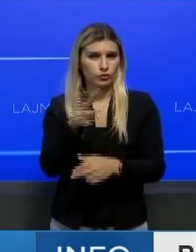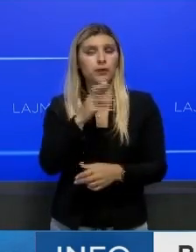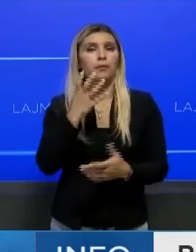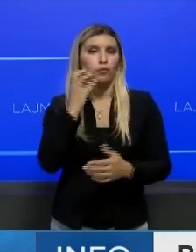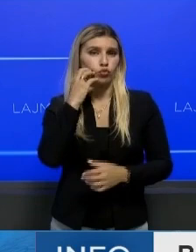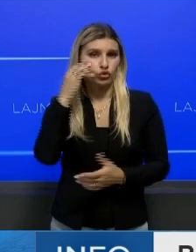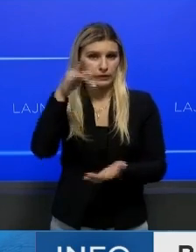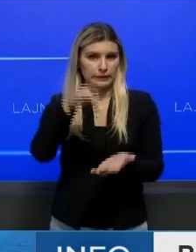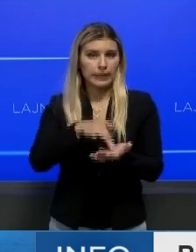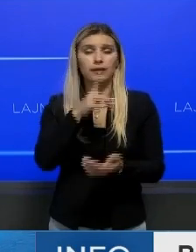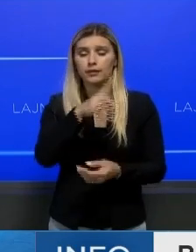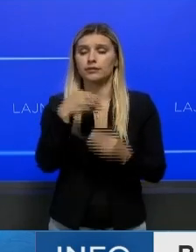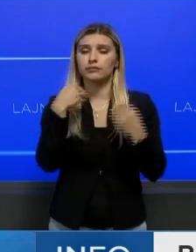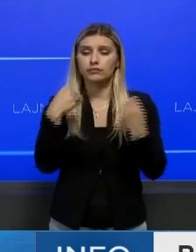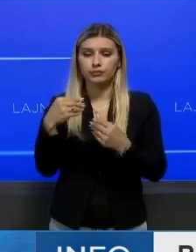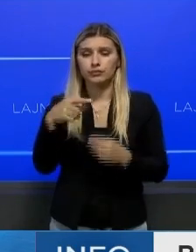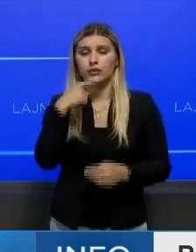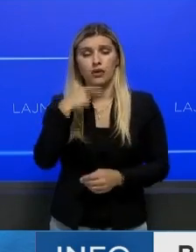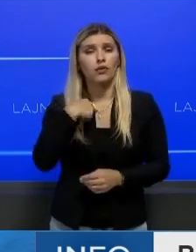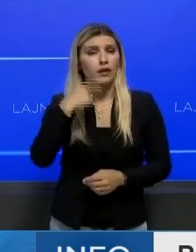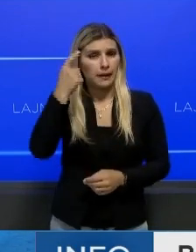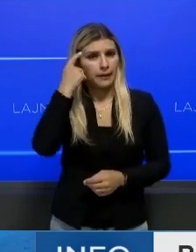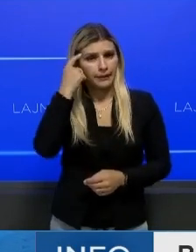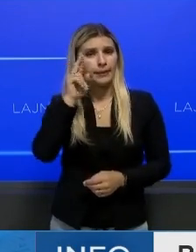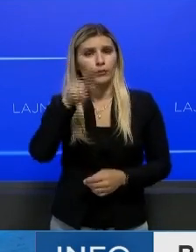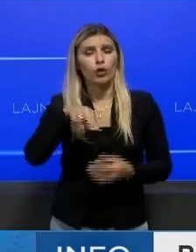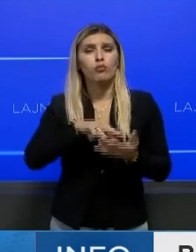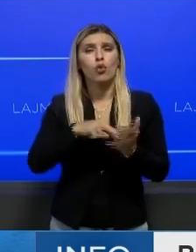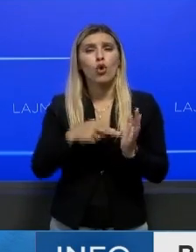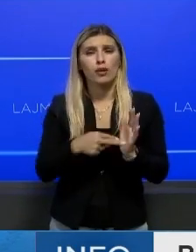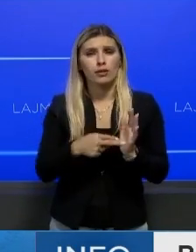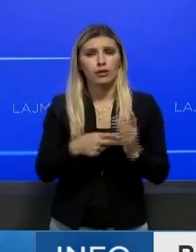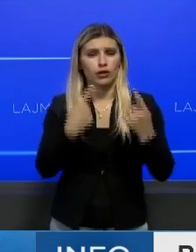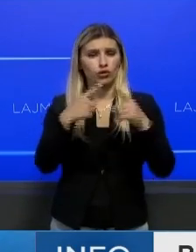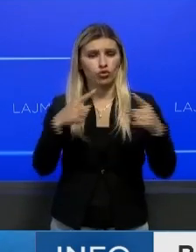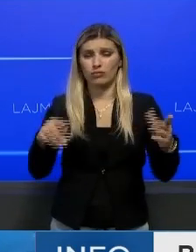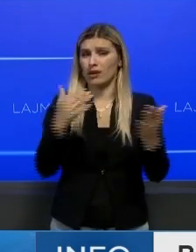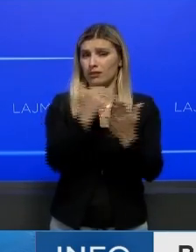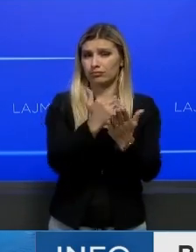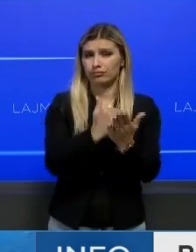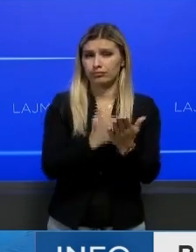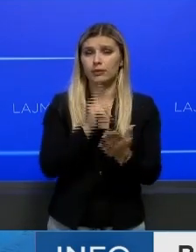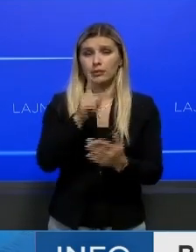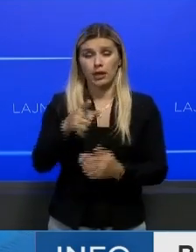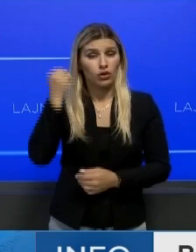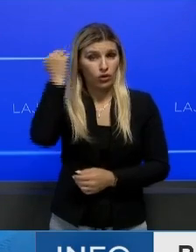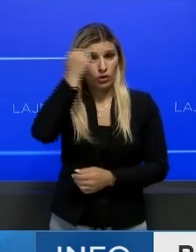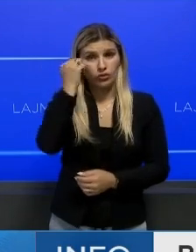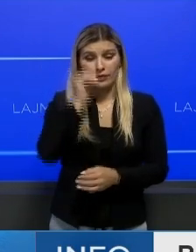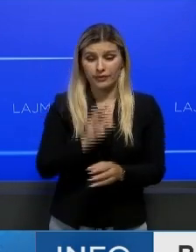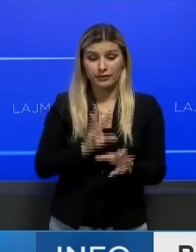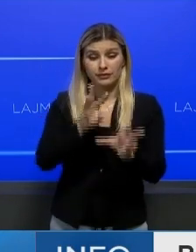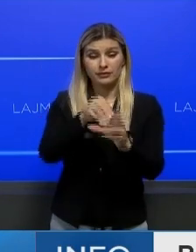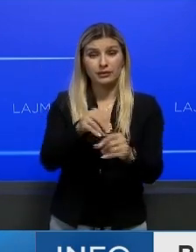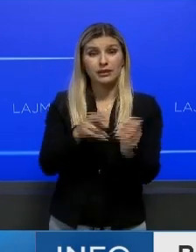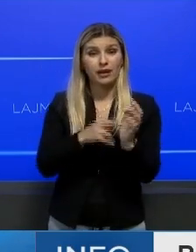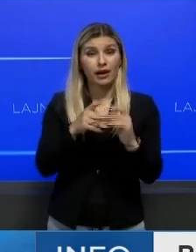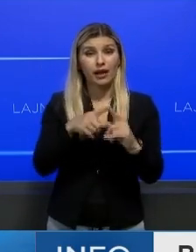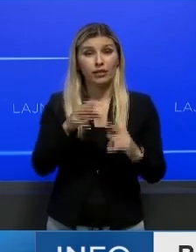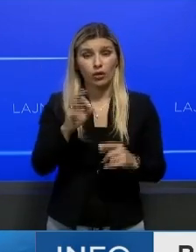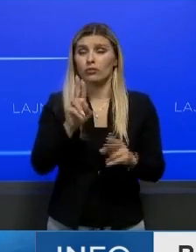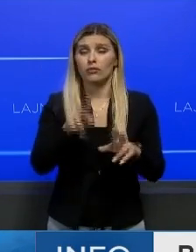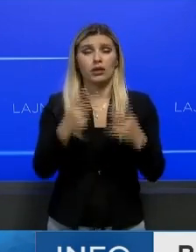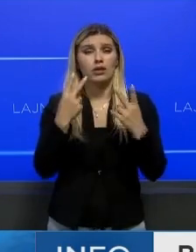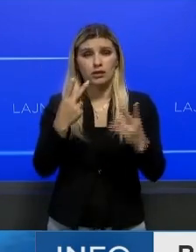Bruxelles, Rama tha se edhe që ka disa kufizime politike për këtë qështje mirë, po përfshire e Kosovës në këte mekanizën të siguris